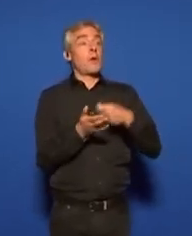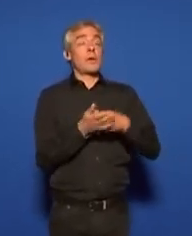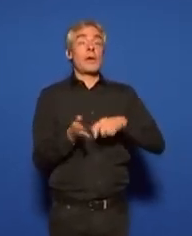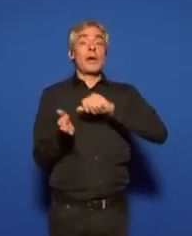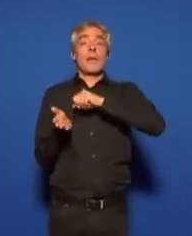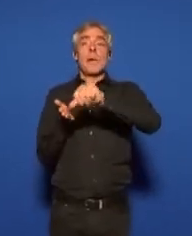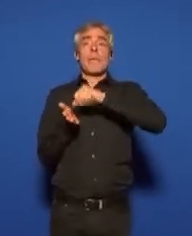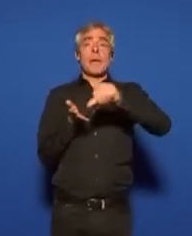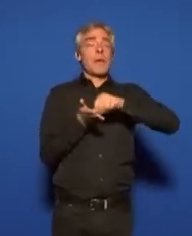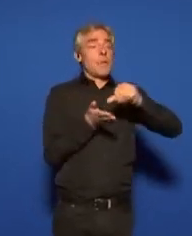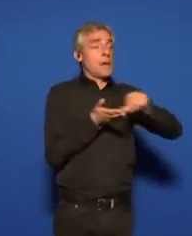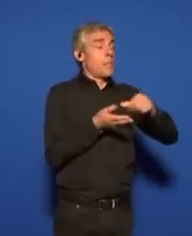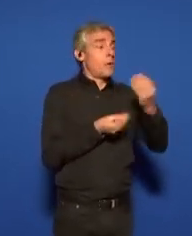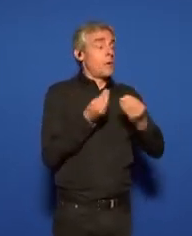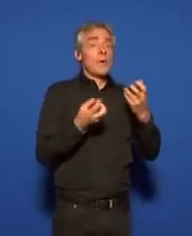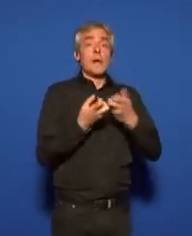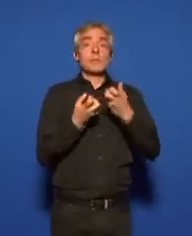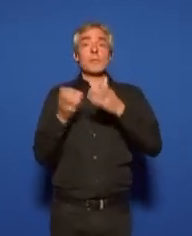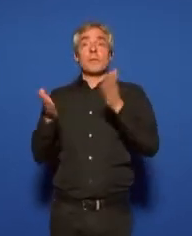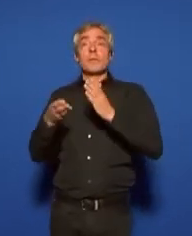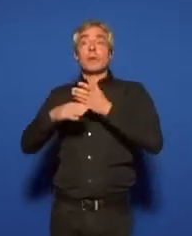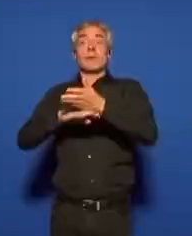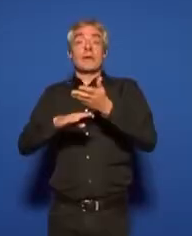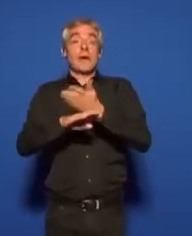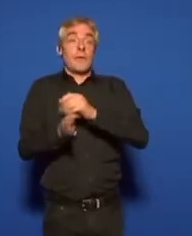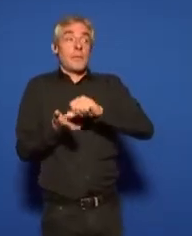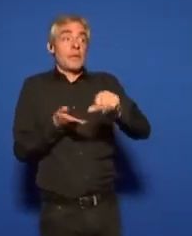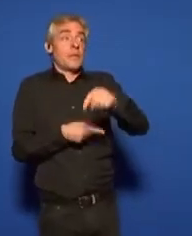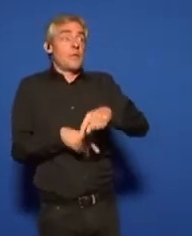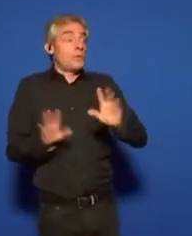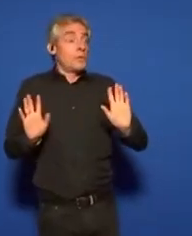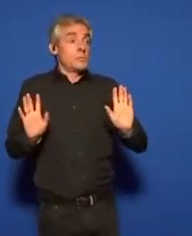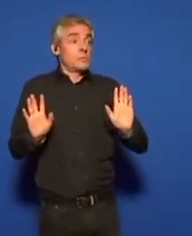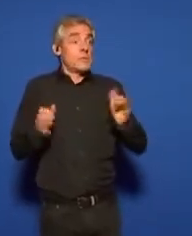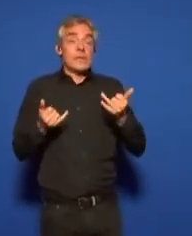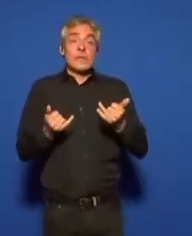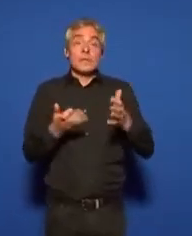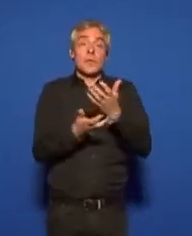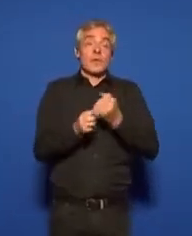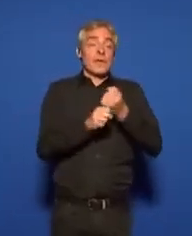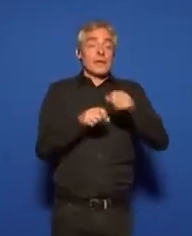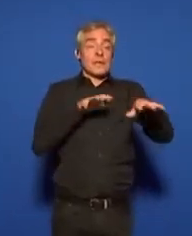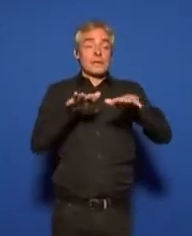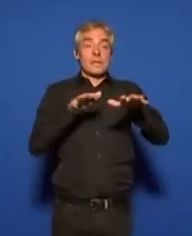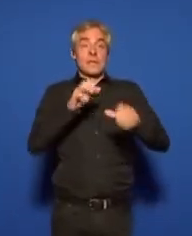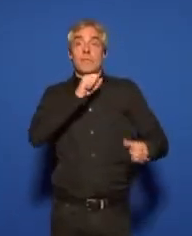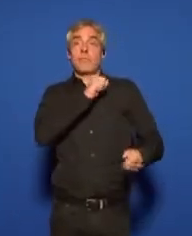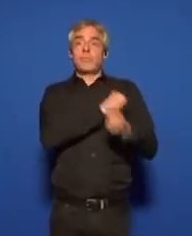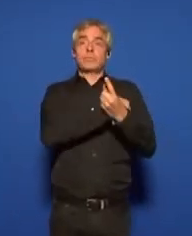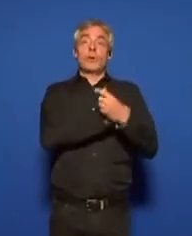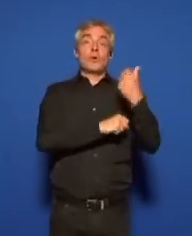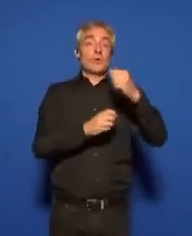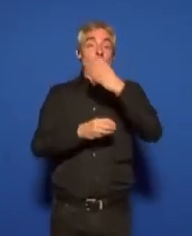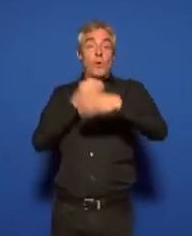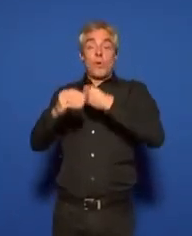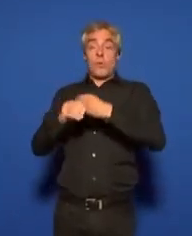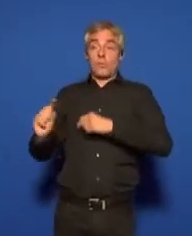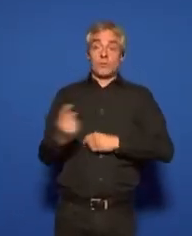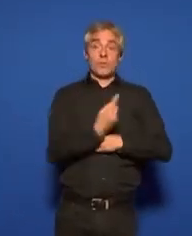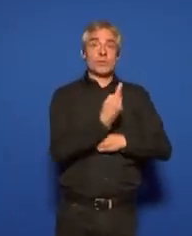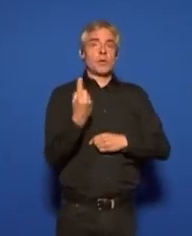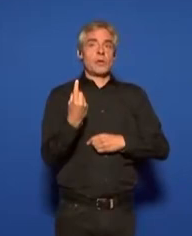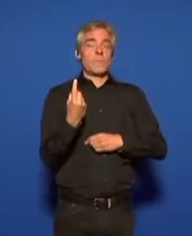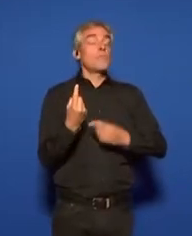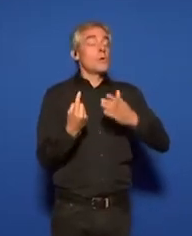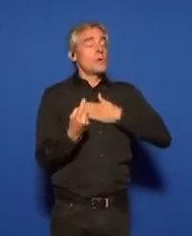votre carte de crédit lorsque vous entrez à l'hôpital. Nous avons construit un système unique dans le monde. Nous,